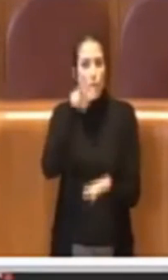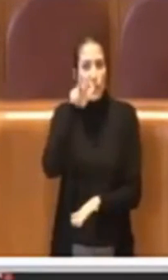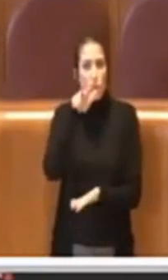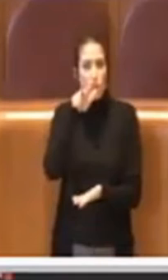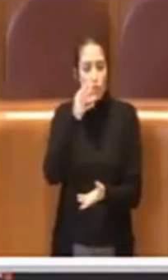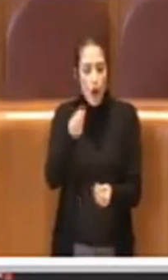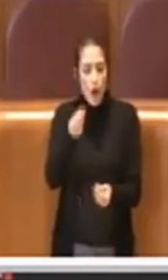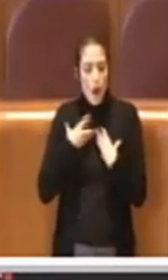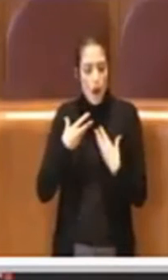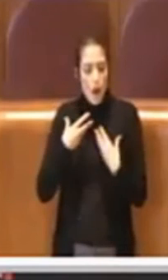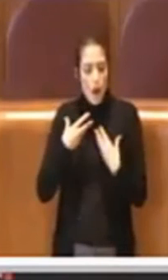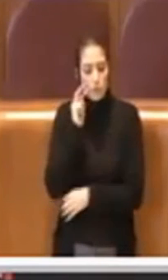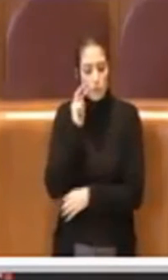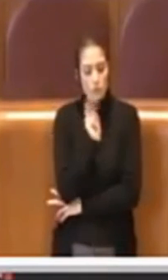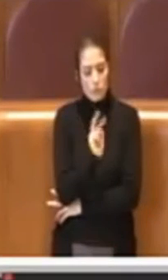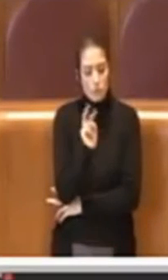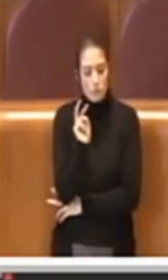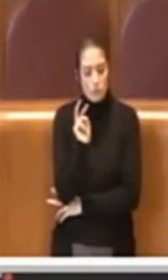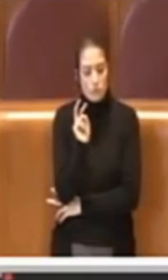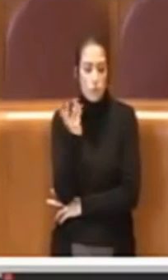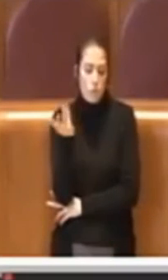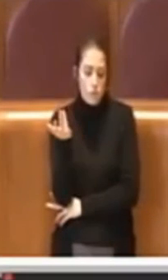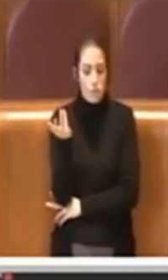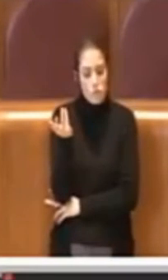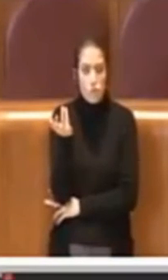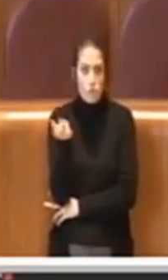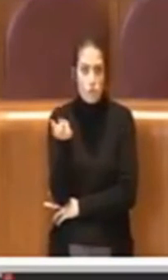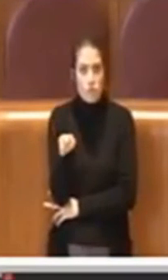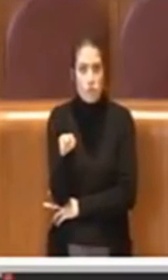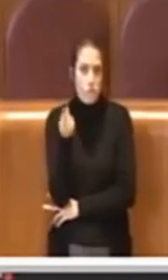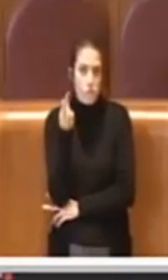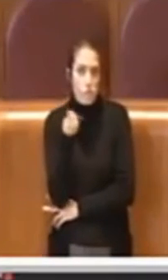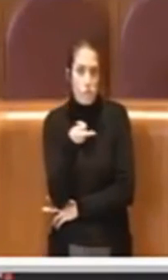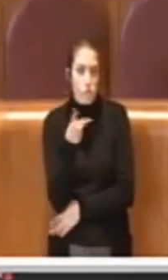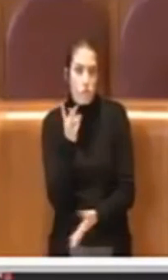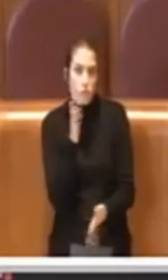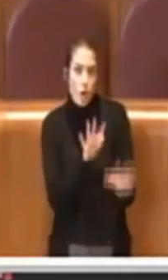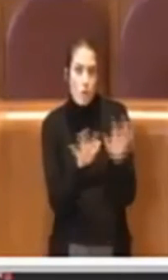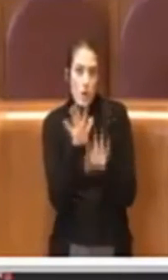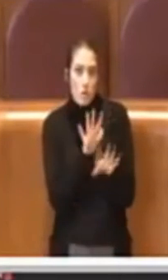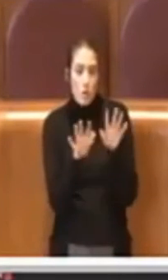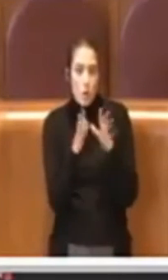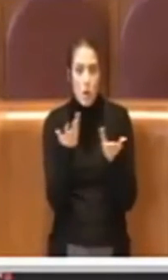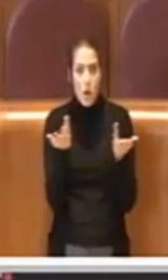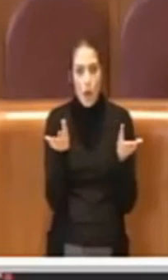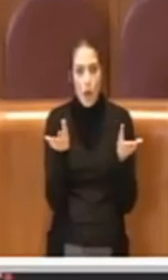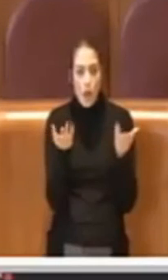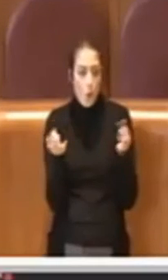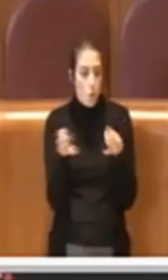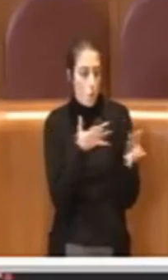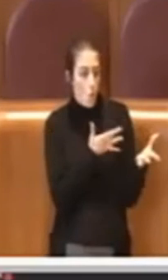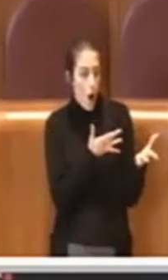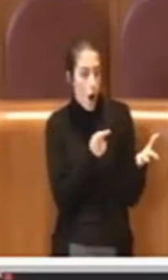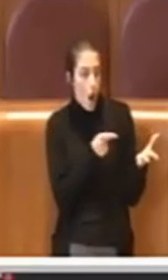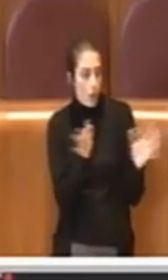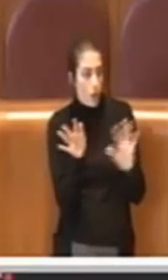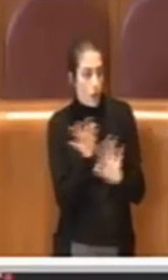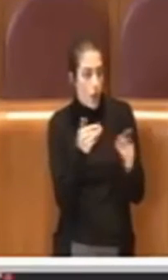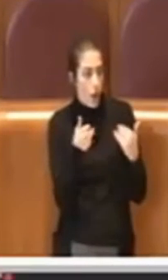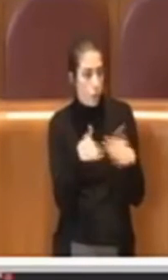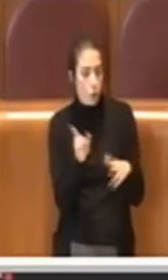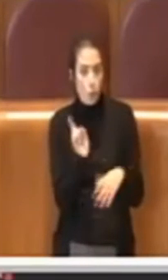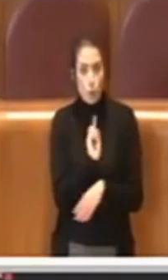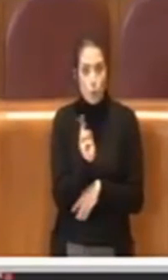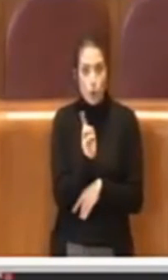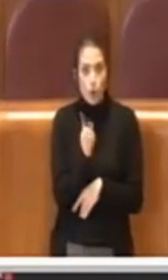vengono date, insomma, poi alla fine magari si scopre che queste informazioni non è esattamente così. Io credo che le